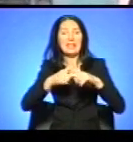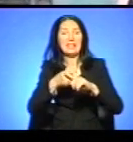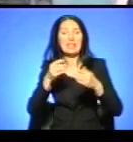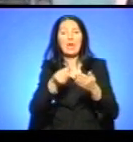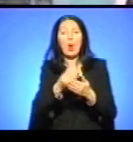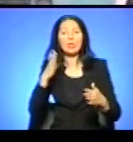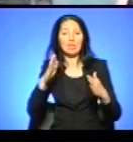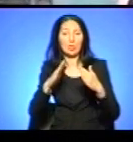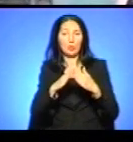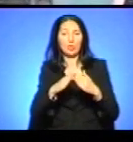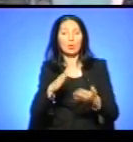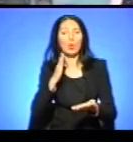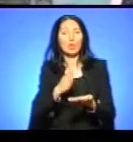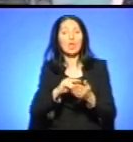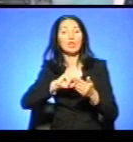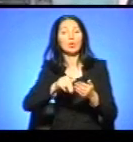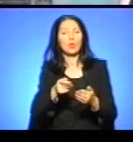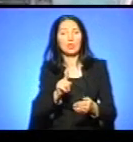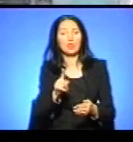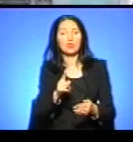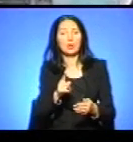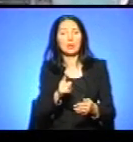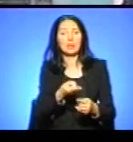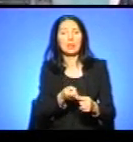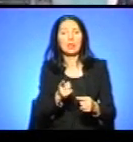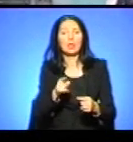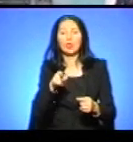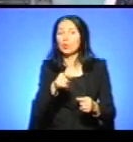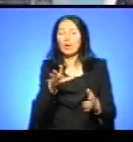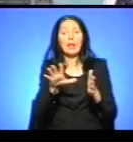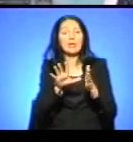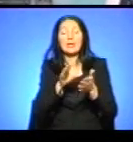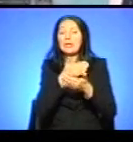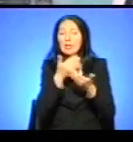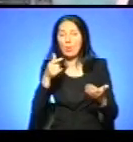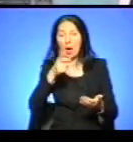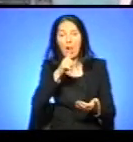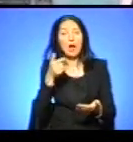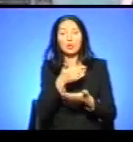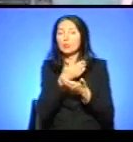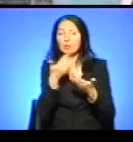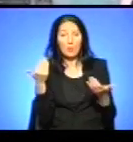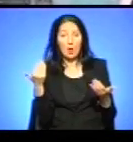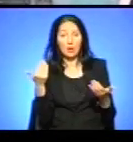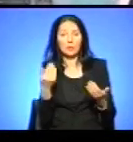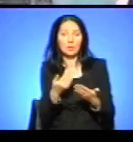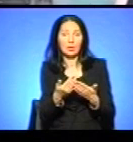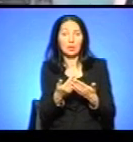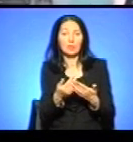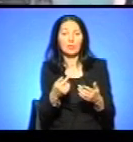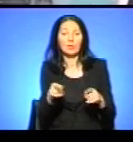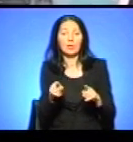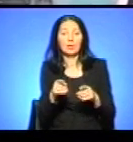є довідки, що непідведена електроенергія не постачається, газопостачання, ось так, ось так